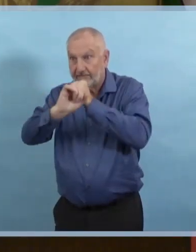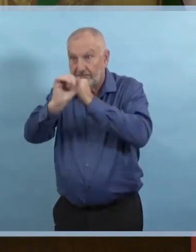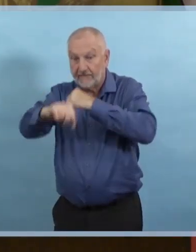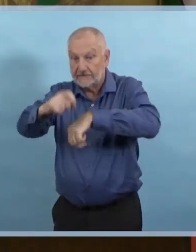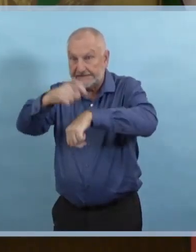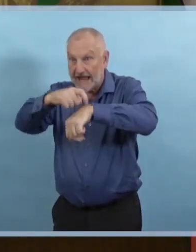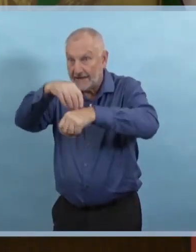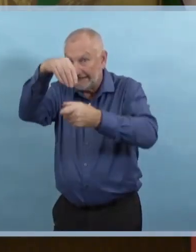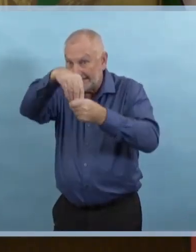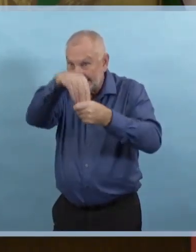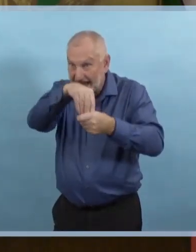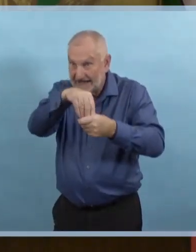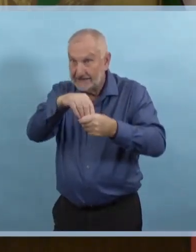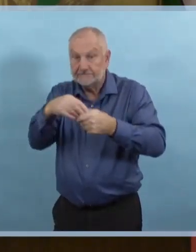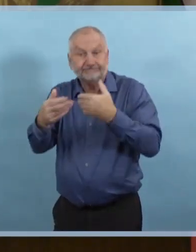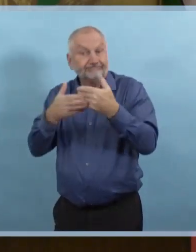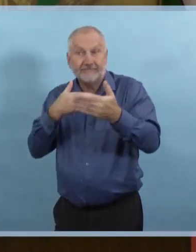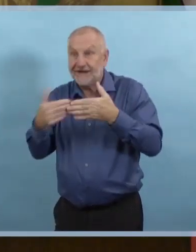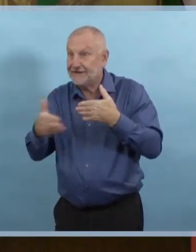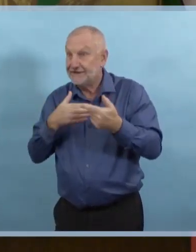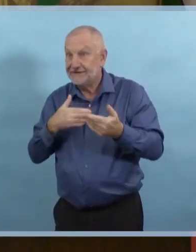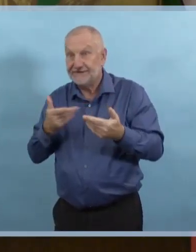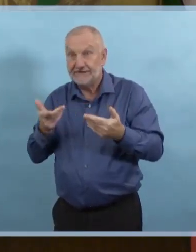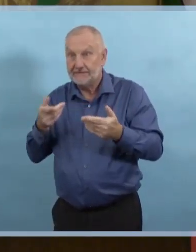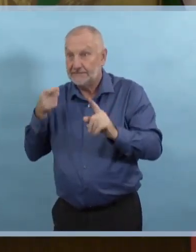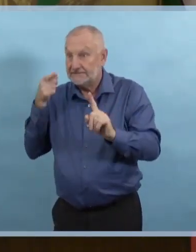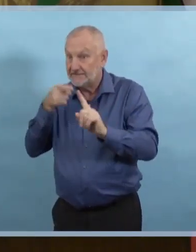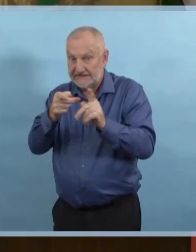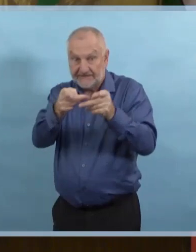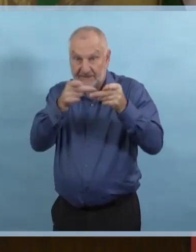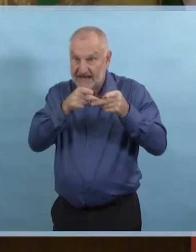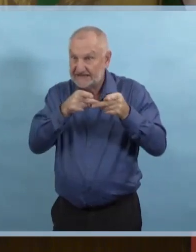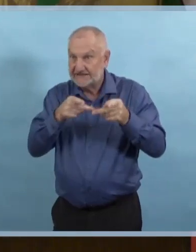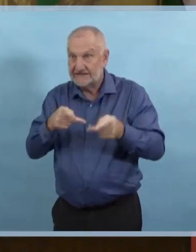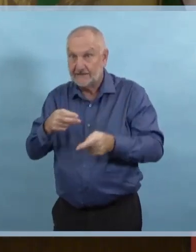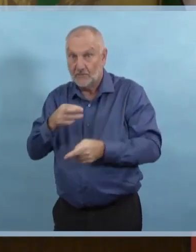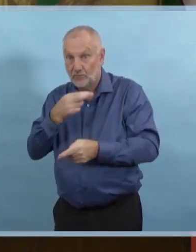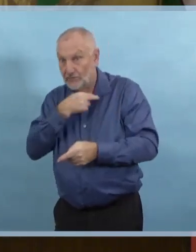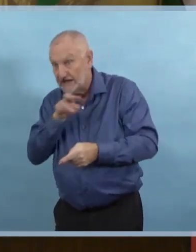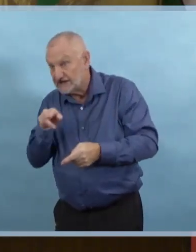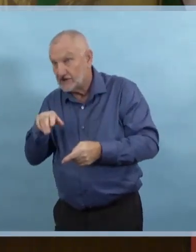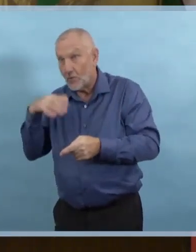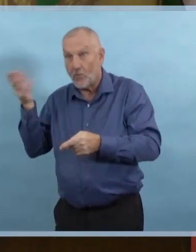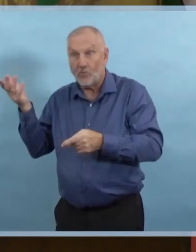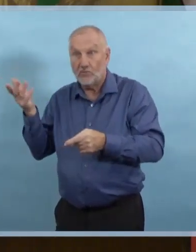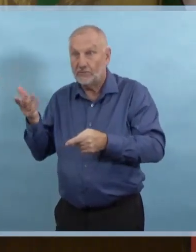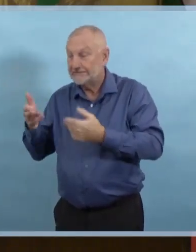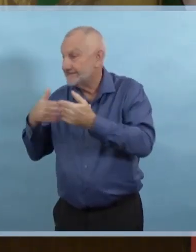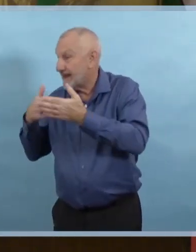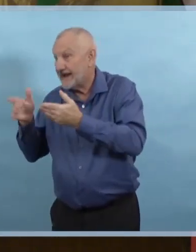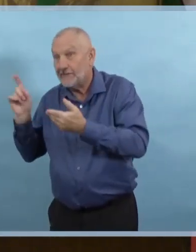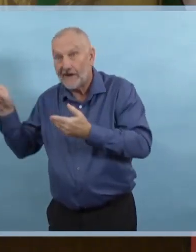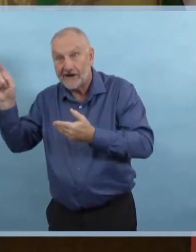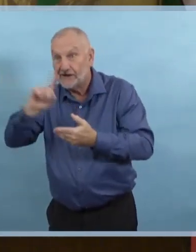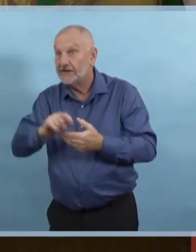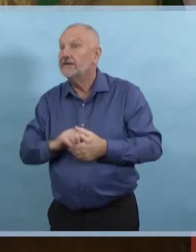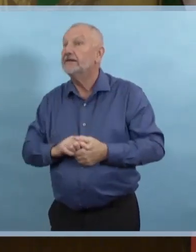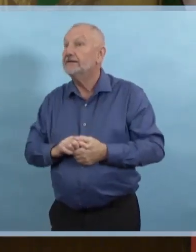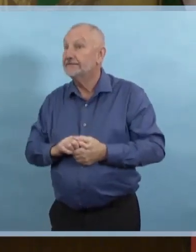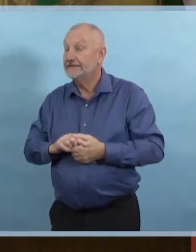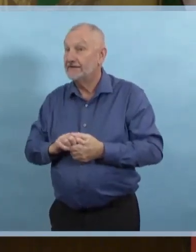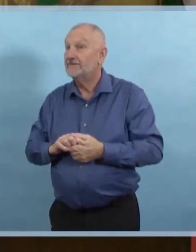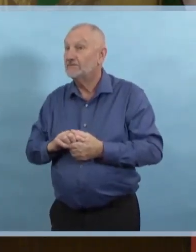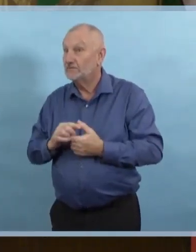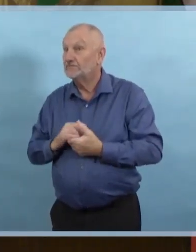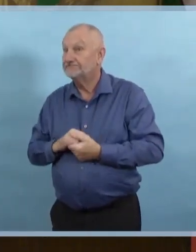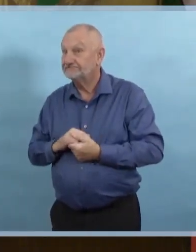prédire qu'il y aura de la transmission du virus. Donc, il faut vraiment amplifier nos efforts quand on a un taux de positivité comme celui qu'on